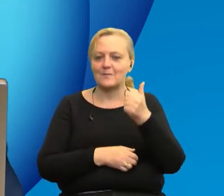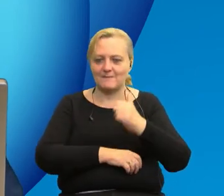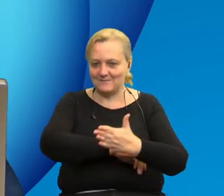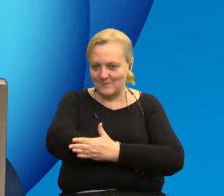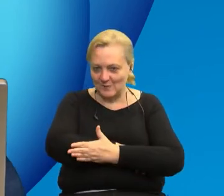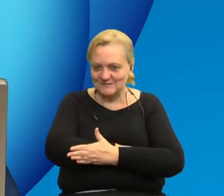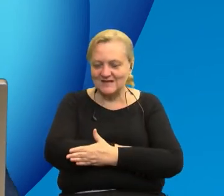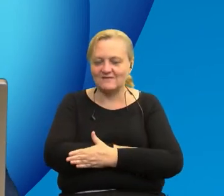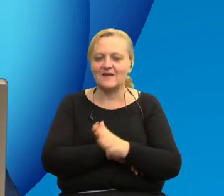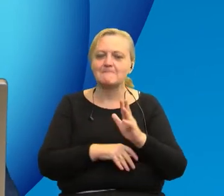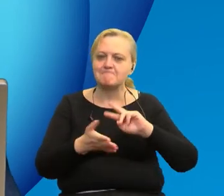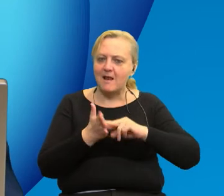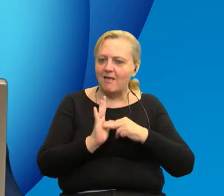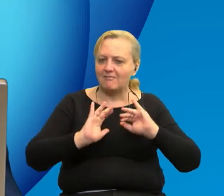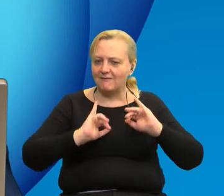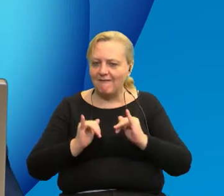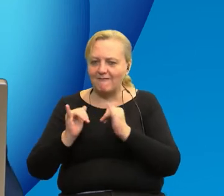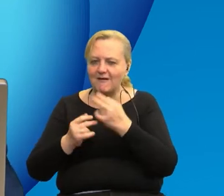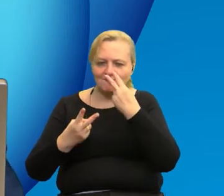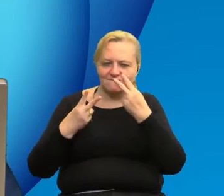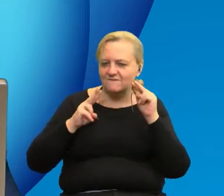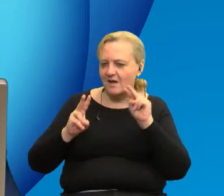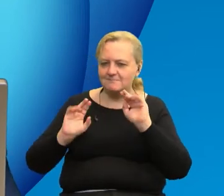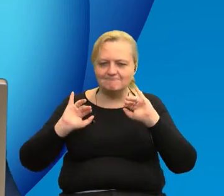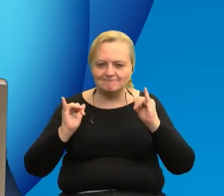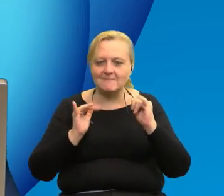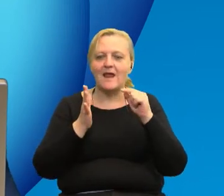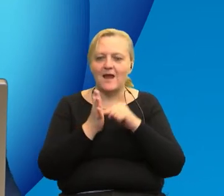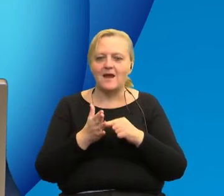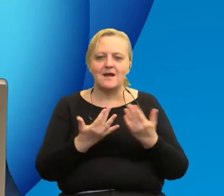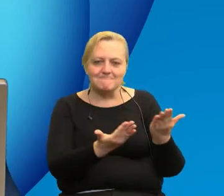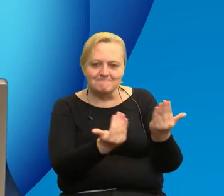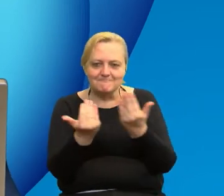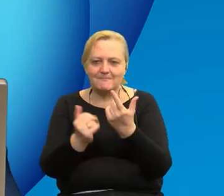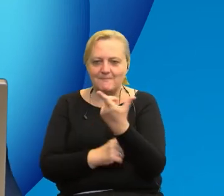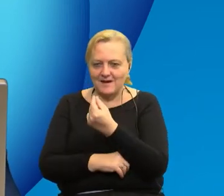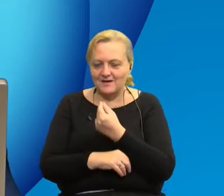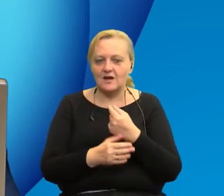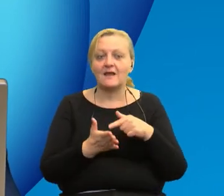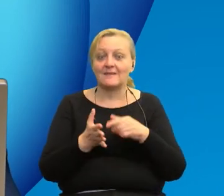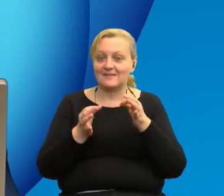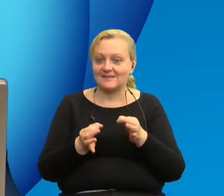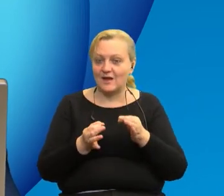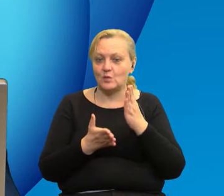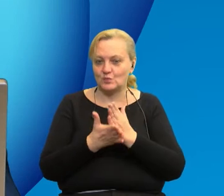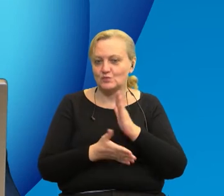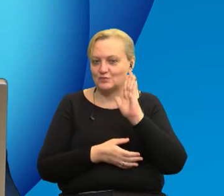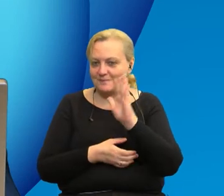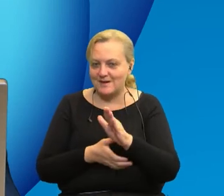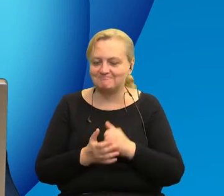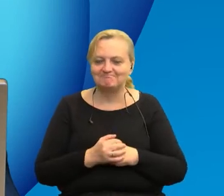fundament, musi być pewna strategia, pewna wizja i zachęta dla kolejnych partnerów. Już teraz macie bardzo